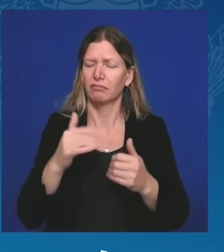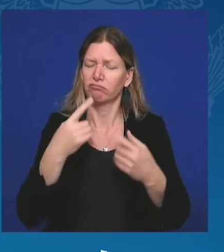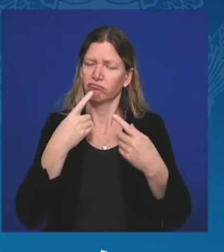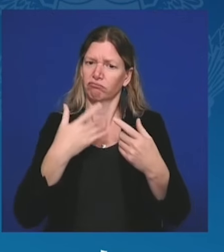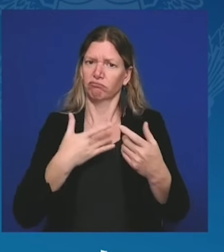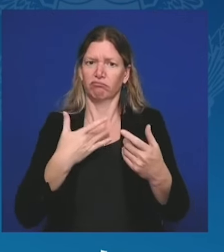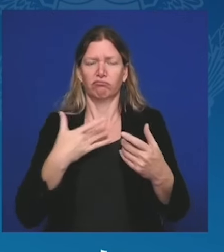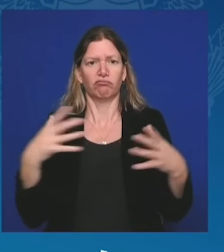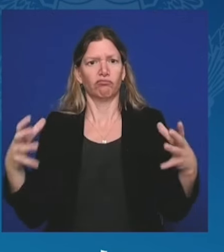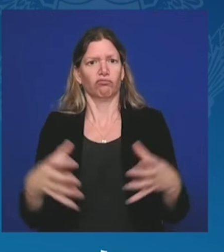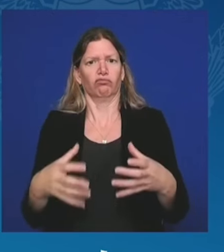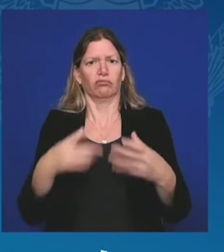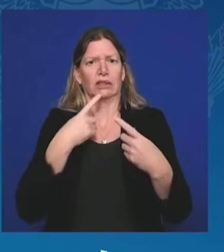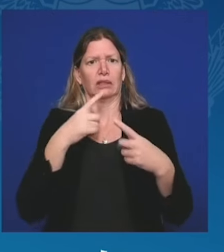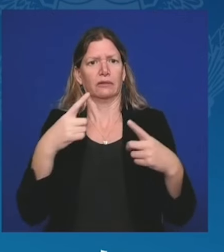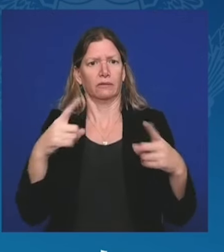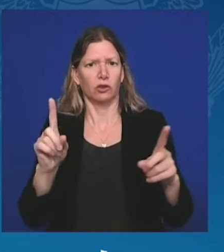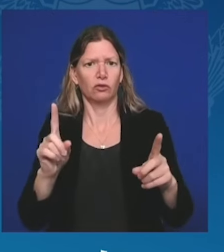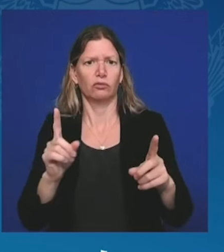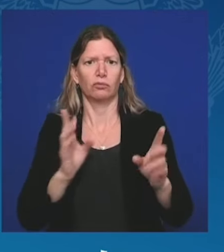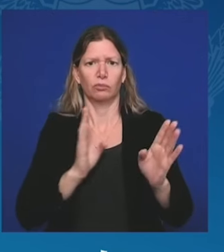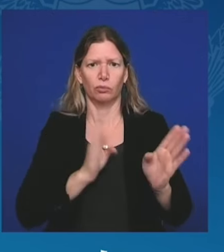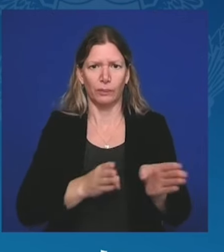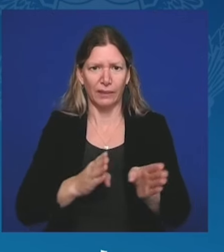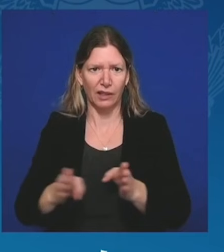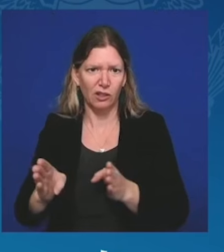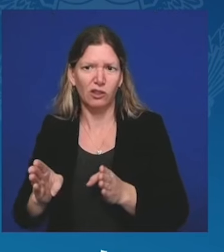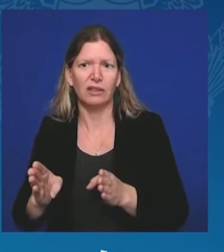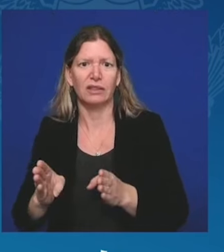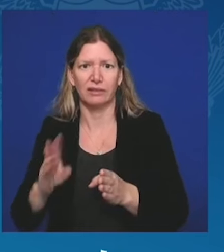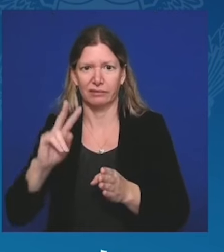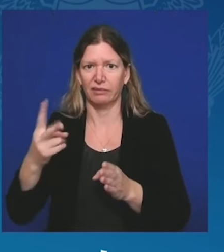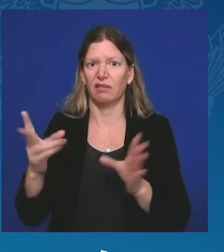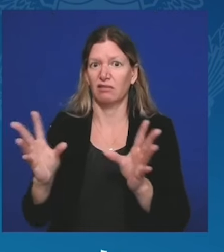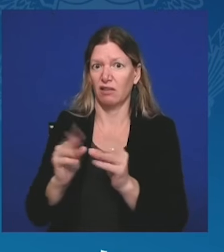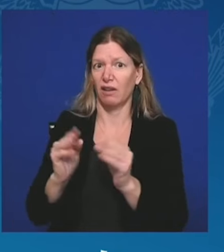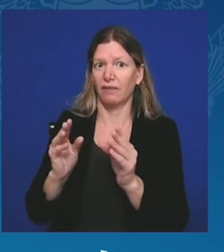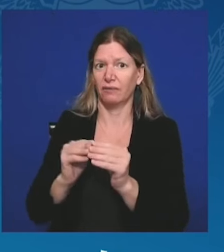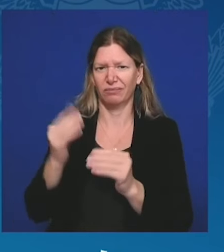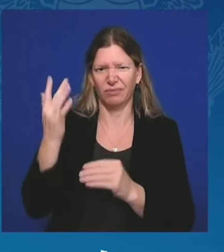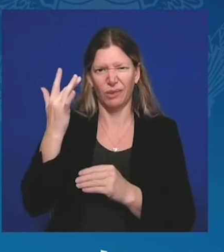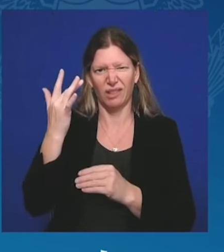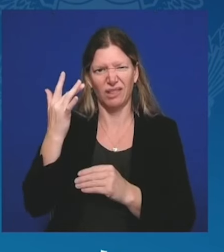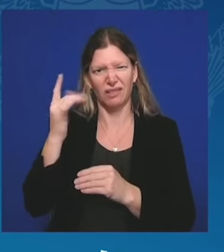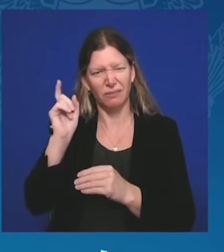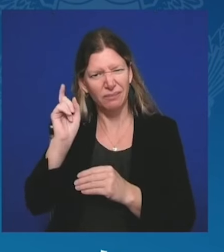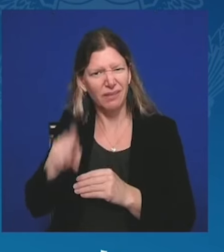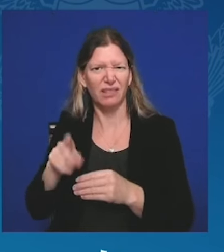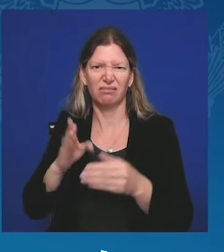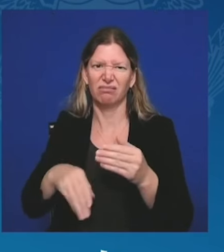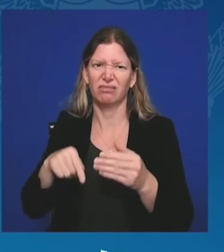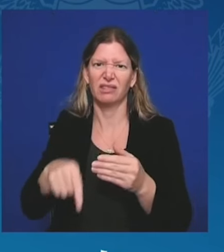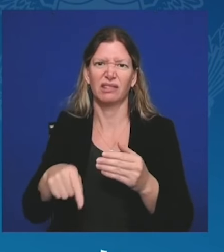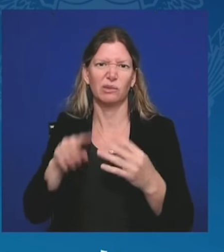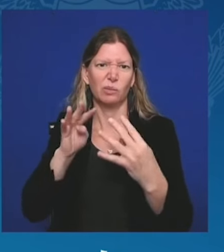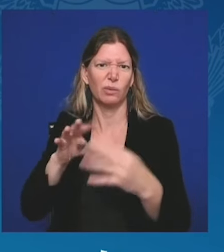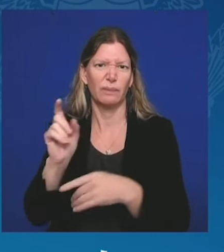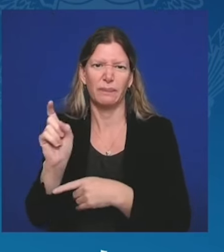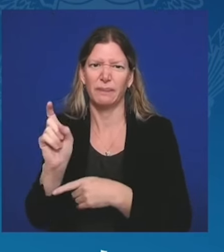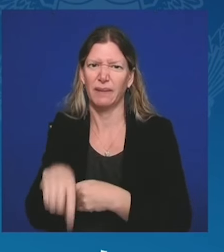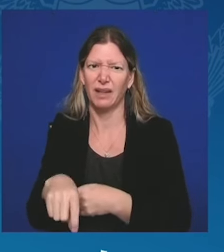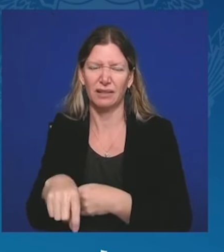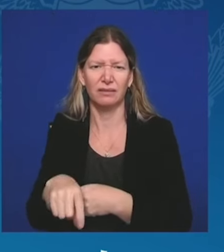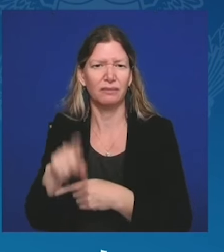zakończyć tę wojnę. Potrzebujemy sprawiedliwego pokoju i musimy chronić nasz naród, ukraińskie rodziny,